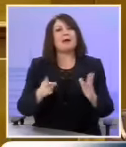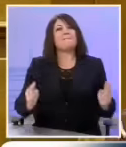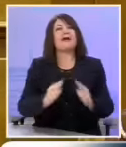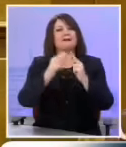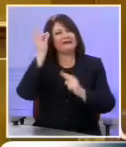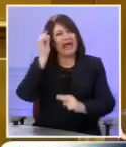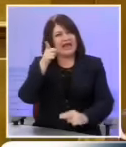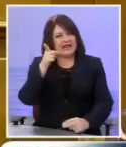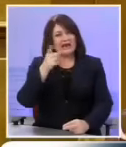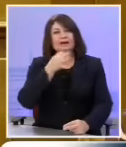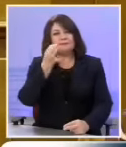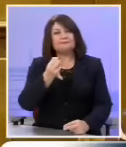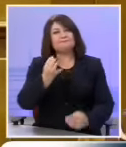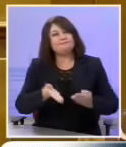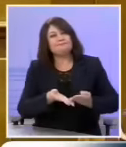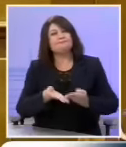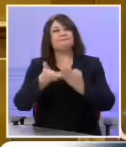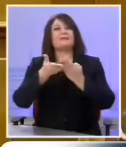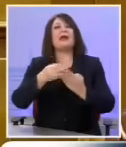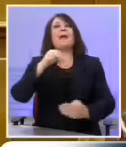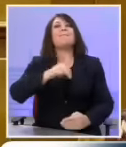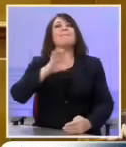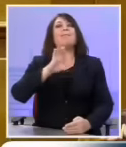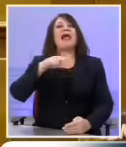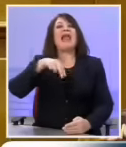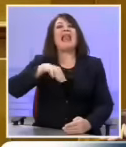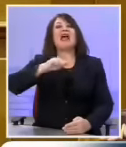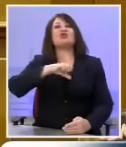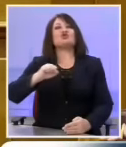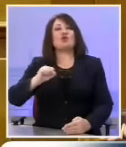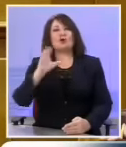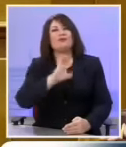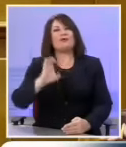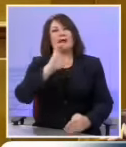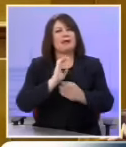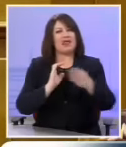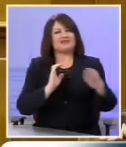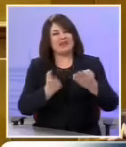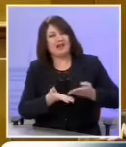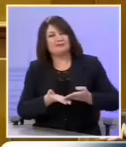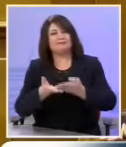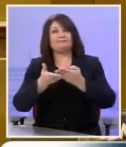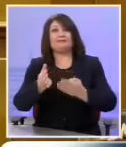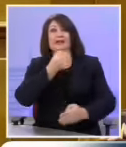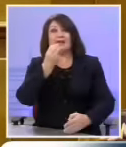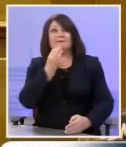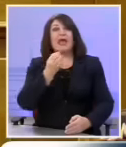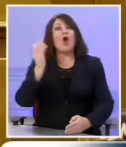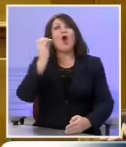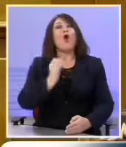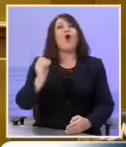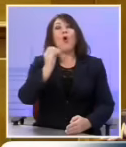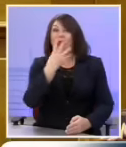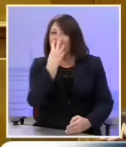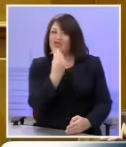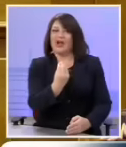για να συμπαρασταθεί στον κύριο Μελανσόν της Ευρωπαϊκής Αριστεράς και να πει το περιβόητο Ολανδρέου για